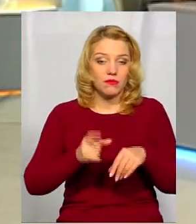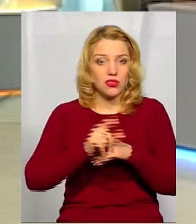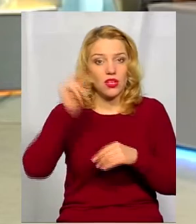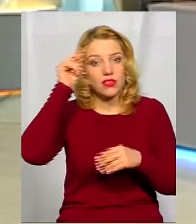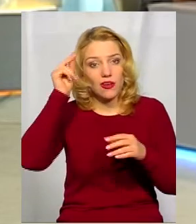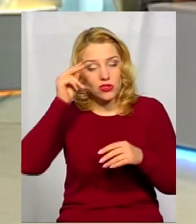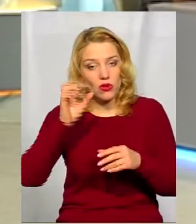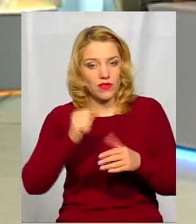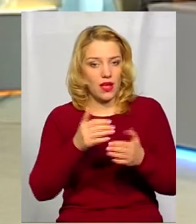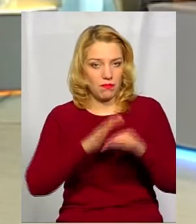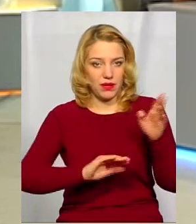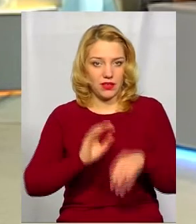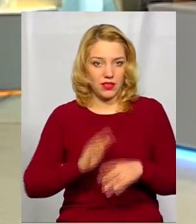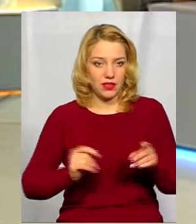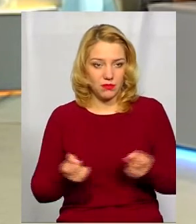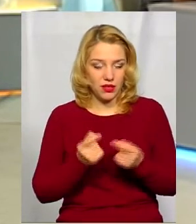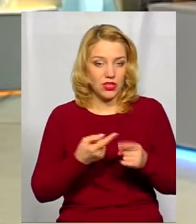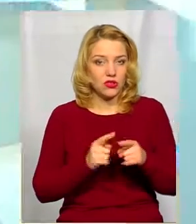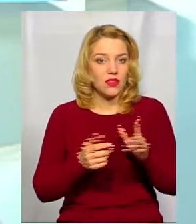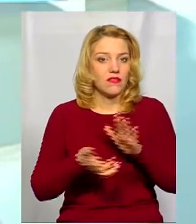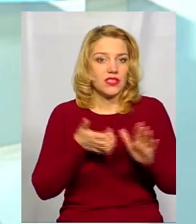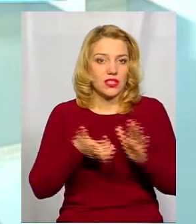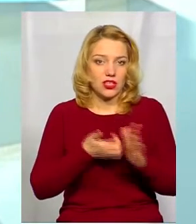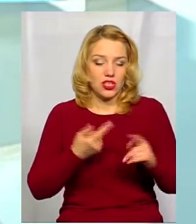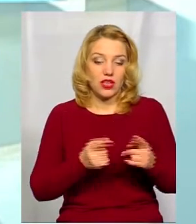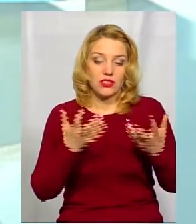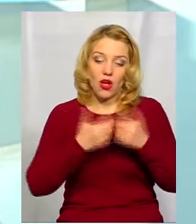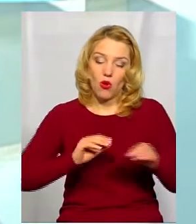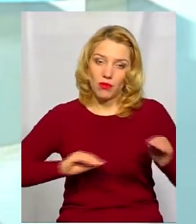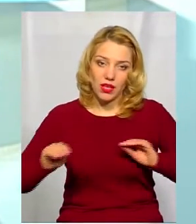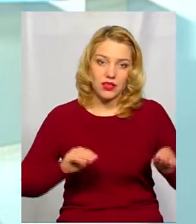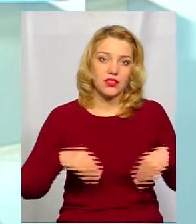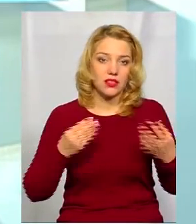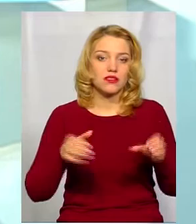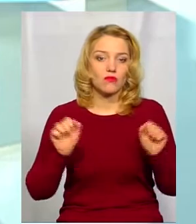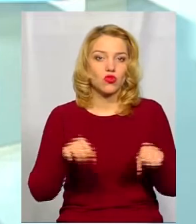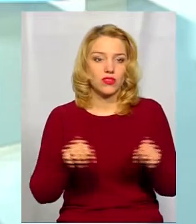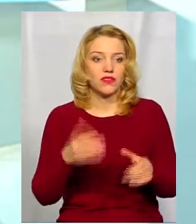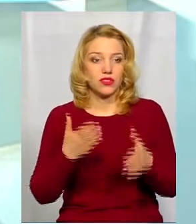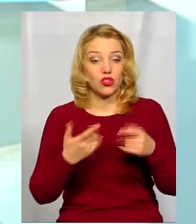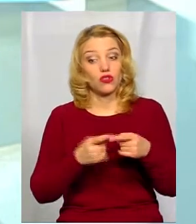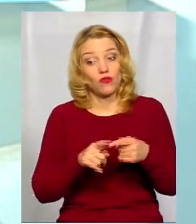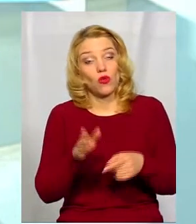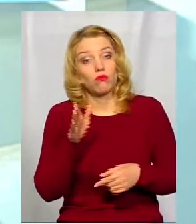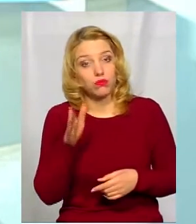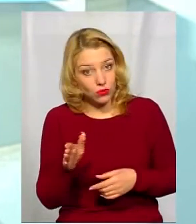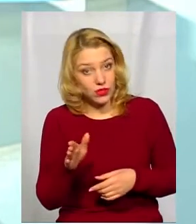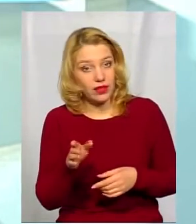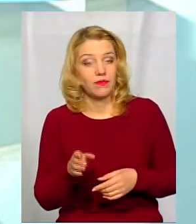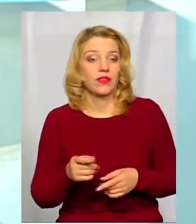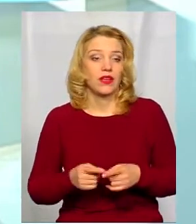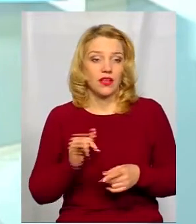сьогодні цього нам не вистачає. І саме якраз ось це обладнання, воно дасть можливість, якщо воно буде, звичайно, а